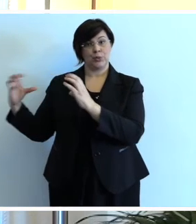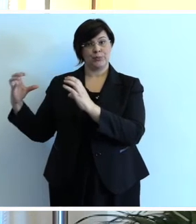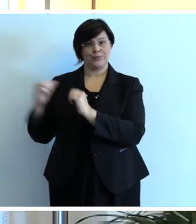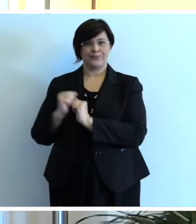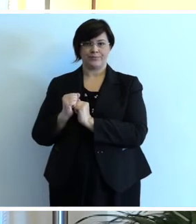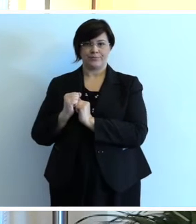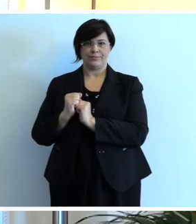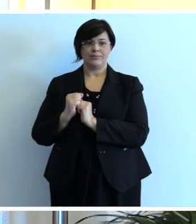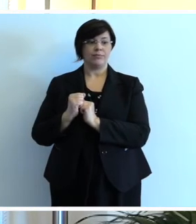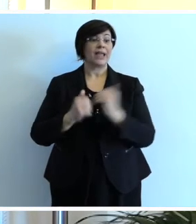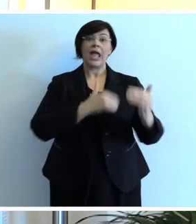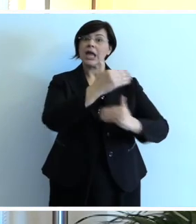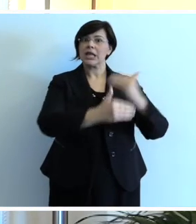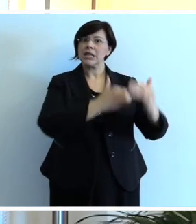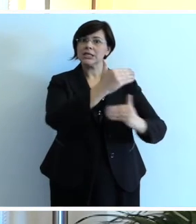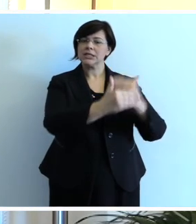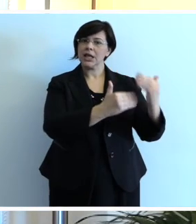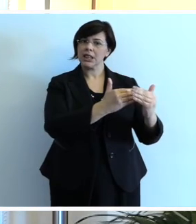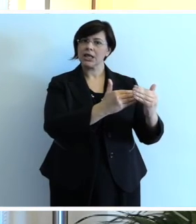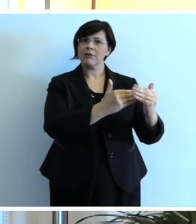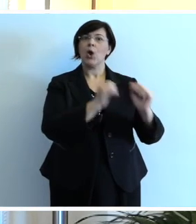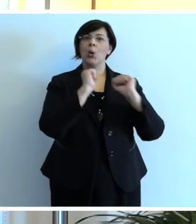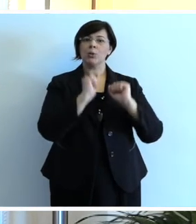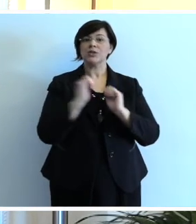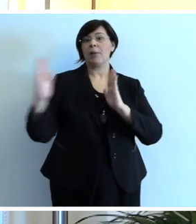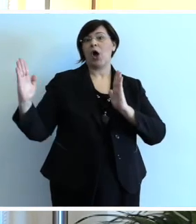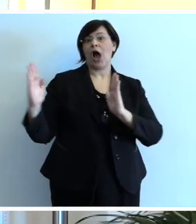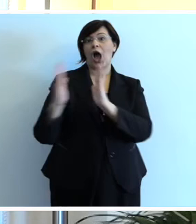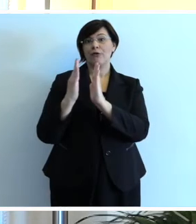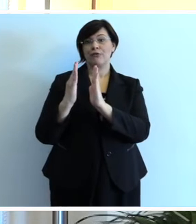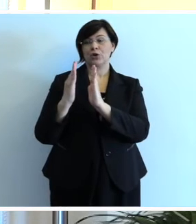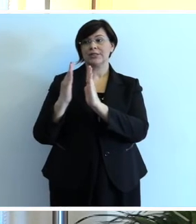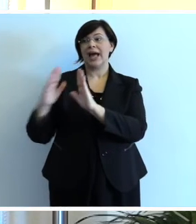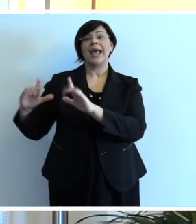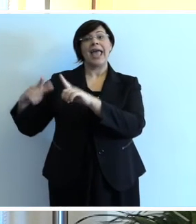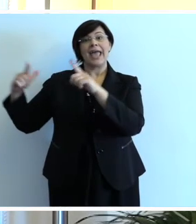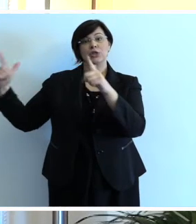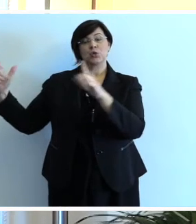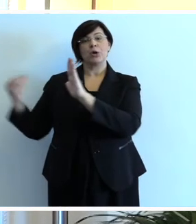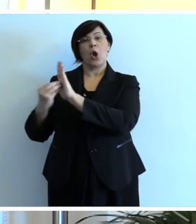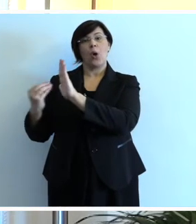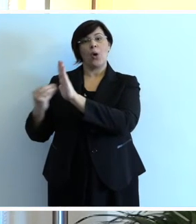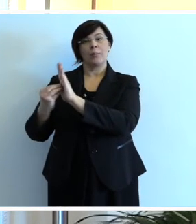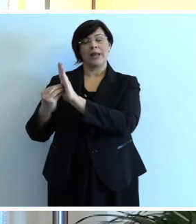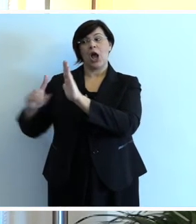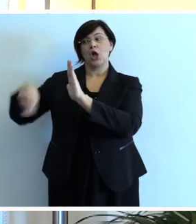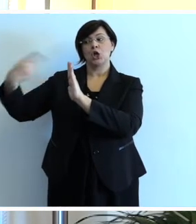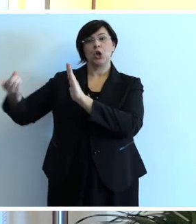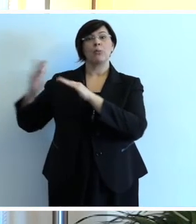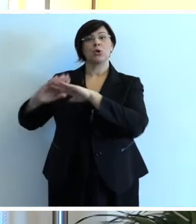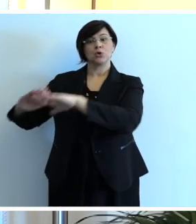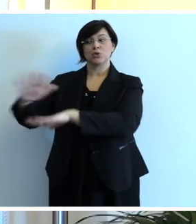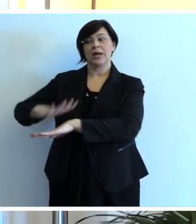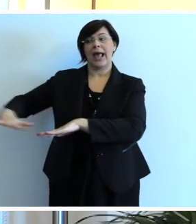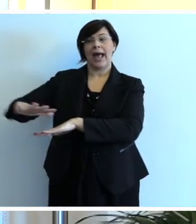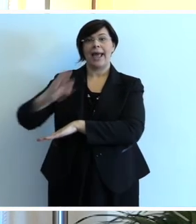sono dentro. Per cui con tutte queste iniziative probabilmente potremo far fronte, anche se avremo un surplus di lavoratori